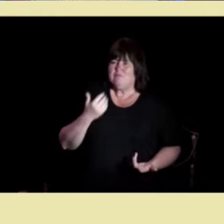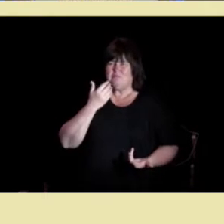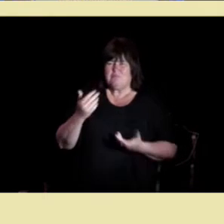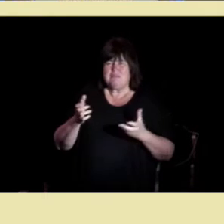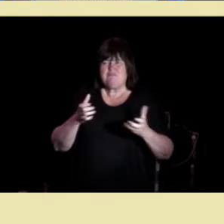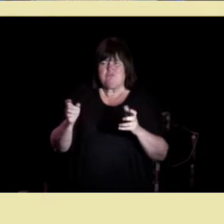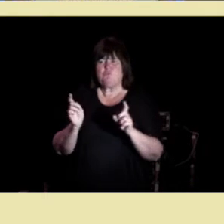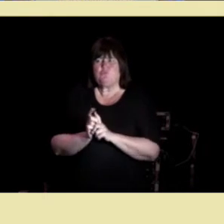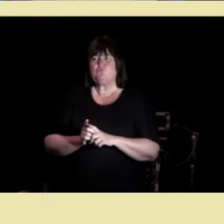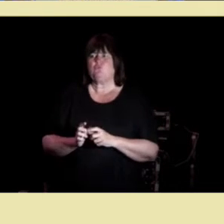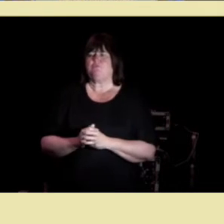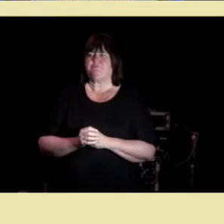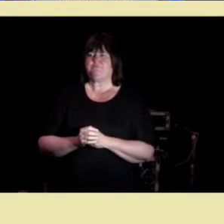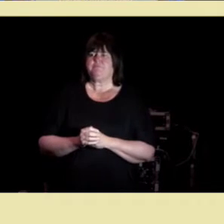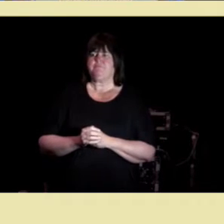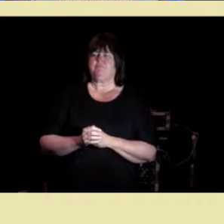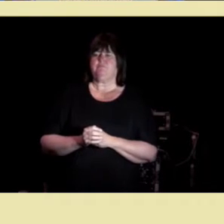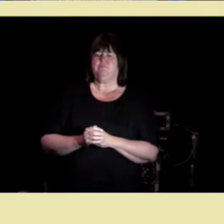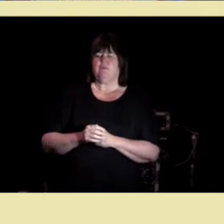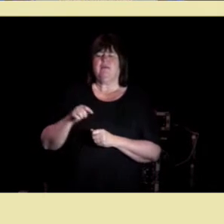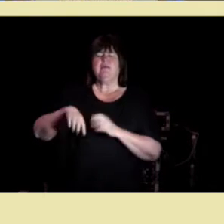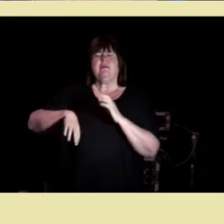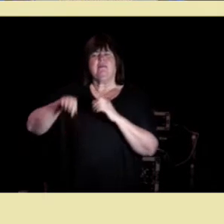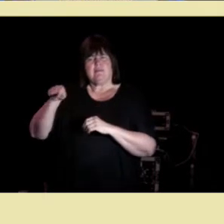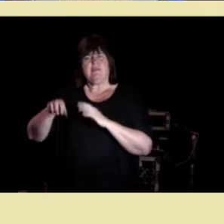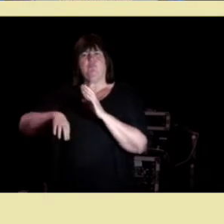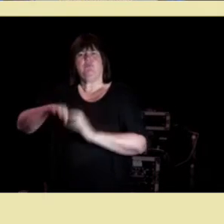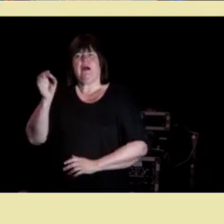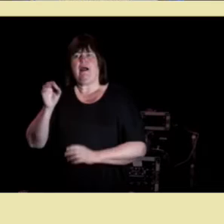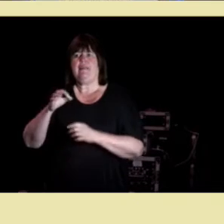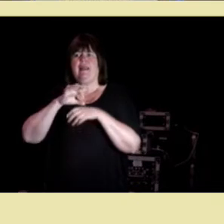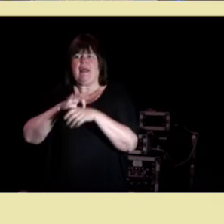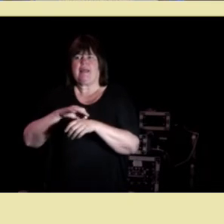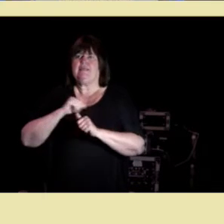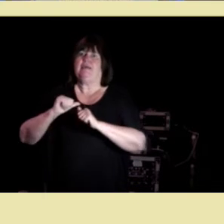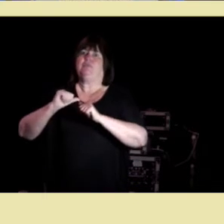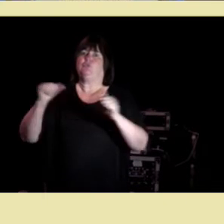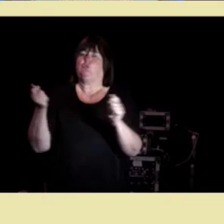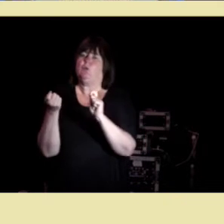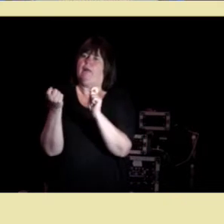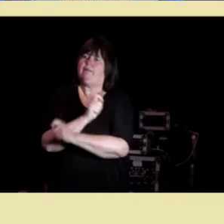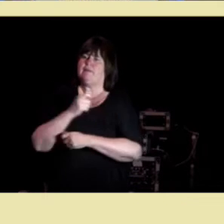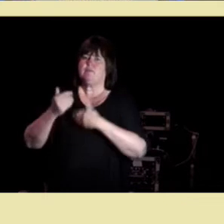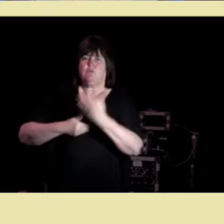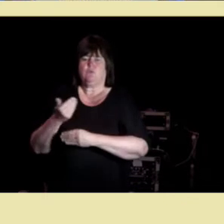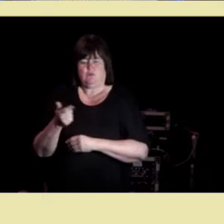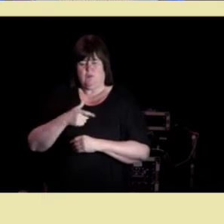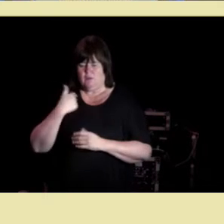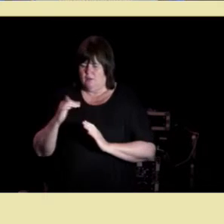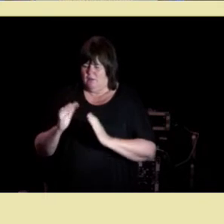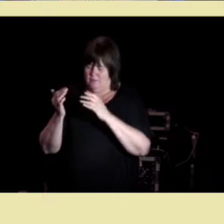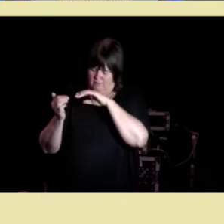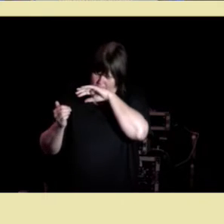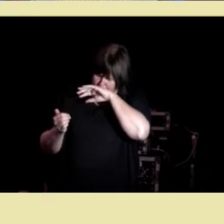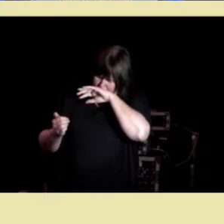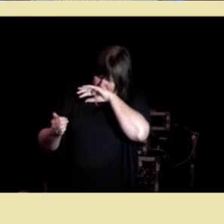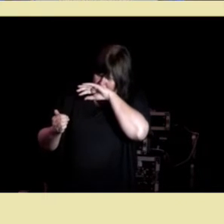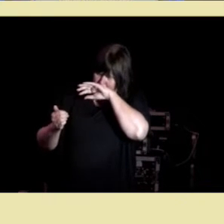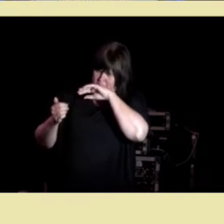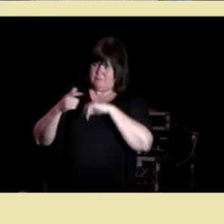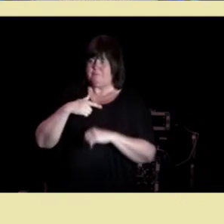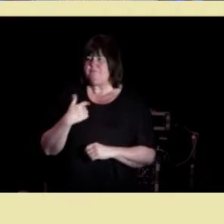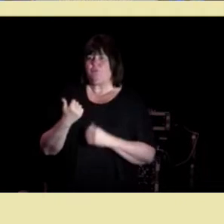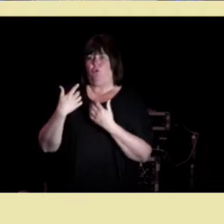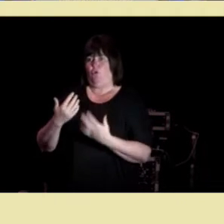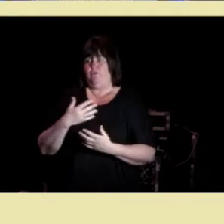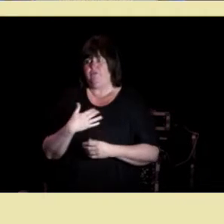den moderne legen står i en svær endringsprosess i våre videoer ser vi klare tegn til at pasientene behandles som kunder noen ganger det